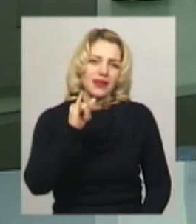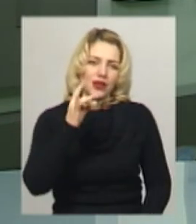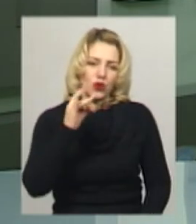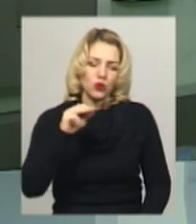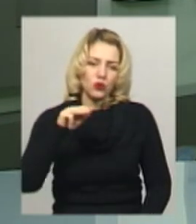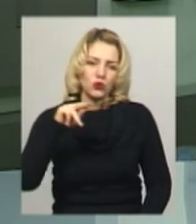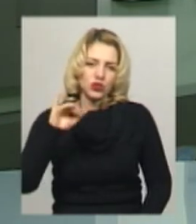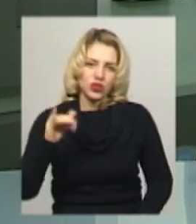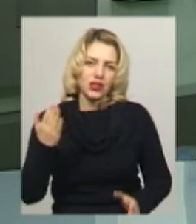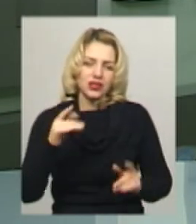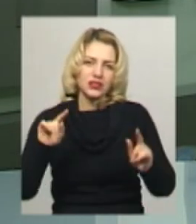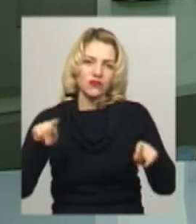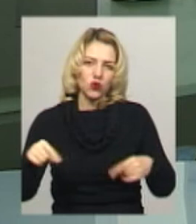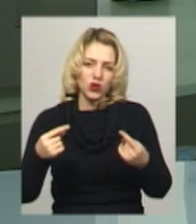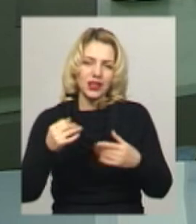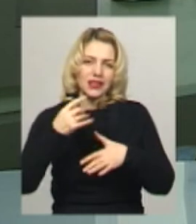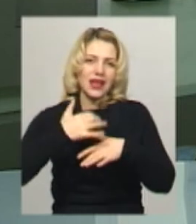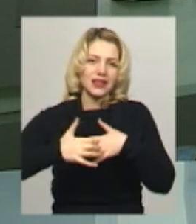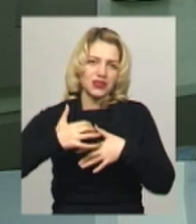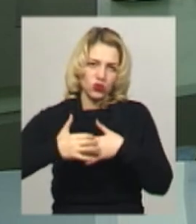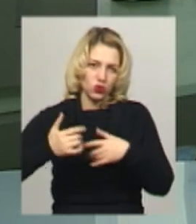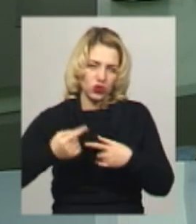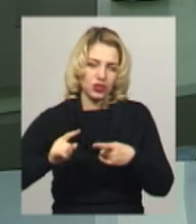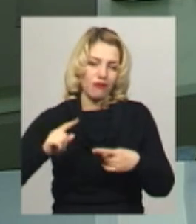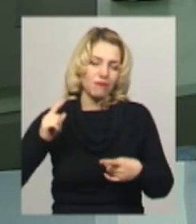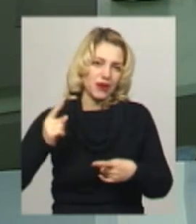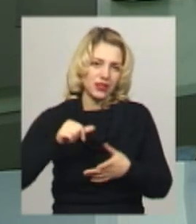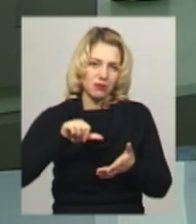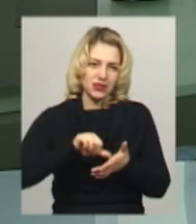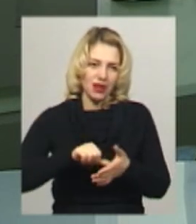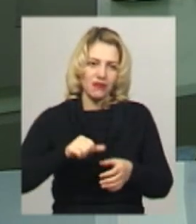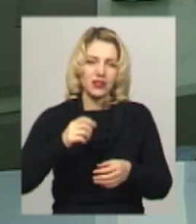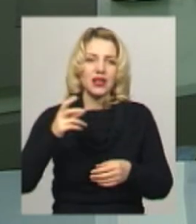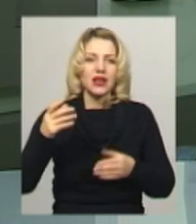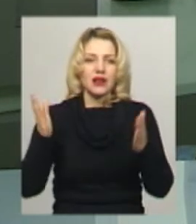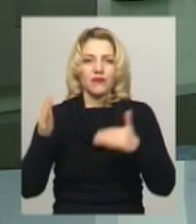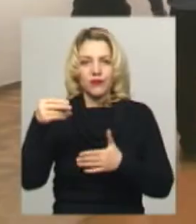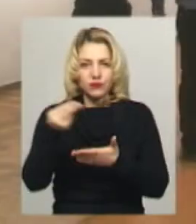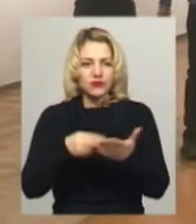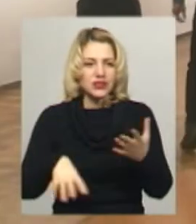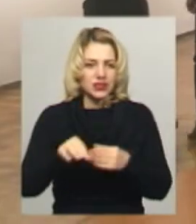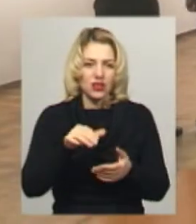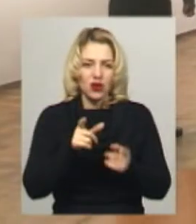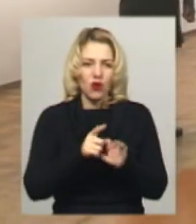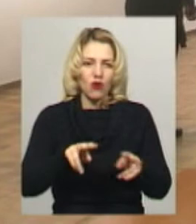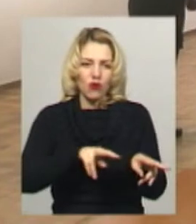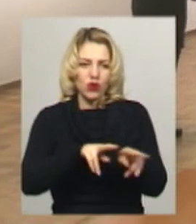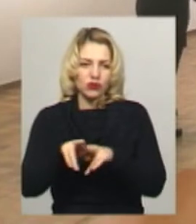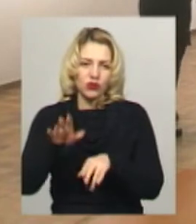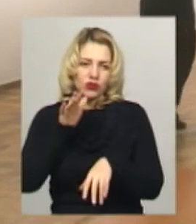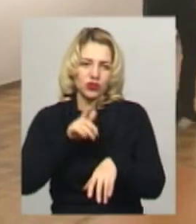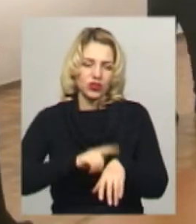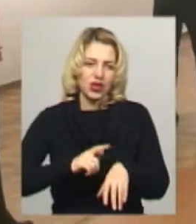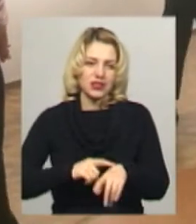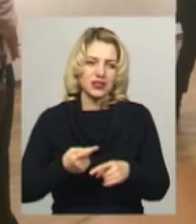півострові на Херсонщині. У Хмельницькому вперше представили всі роботи одночасно. В експозиції «Абстракція.